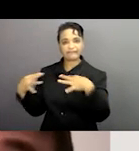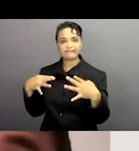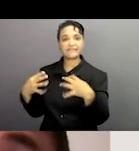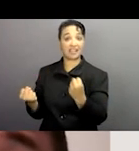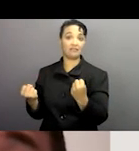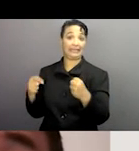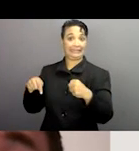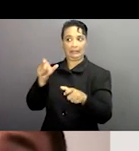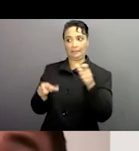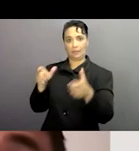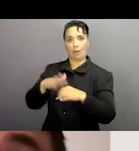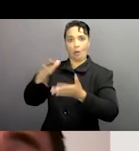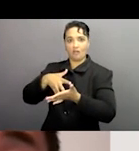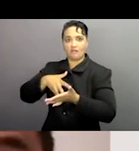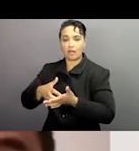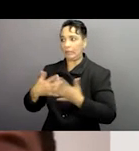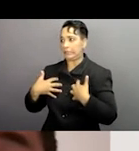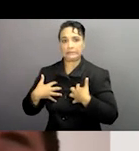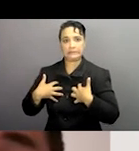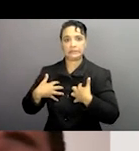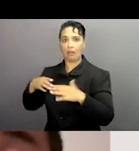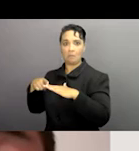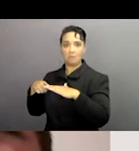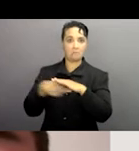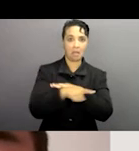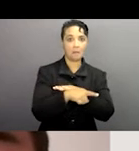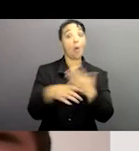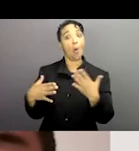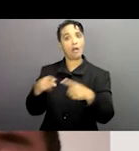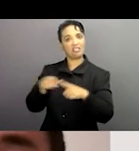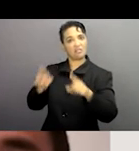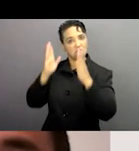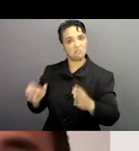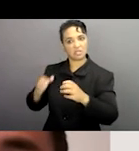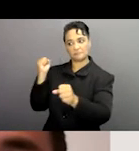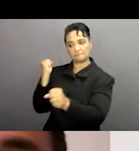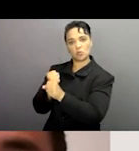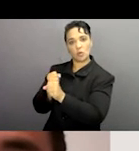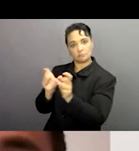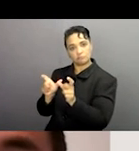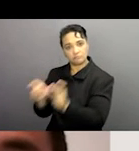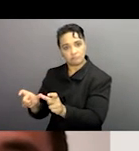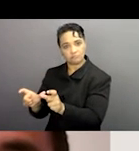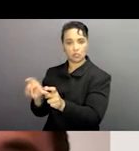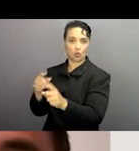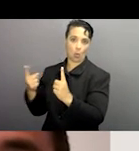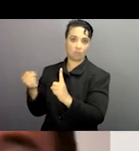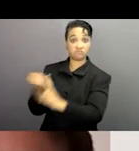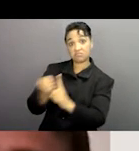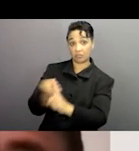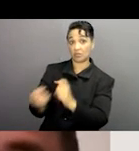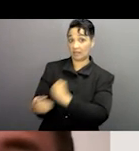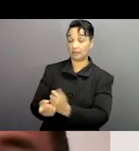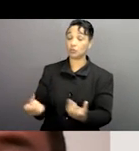conflit et ceci augmente la vulnérabilité de ce groupe des gens qui sont jugés à ce type d'esclavage et d'autres types